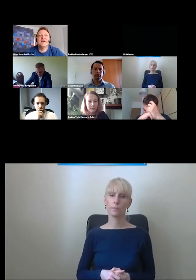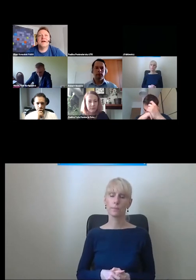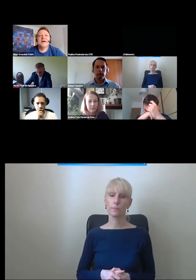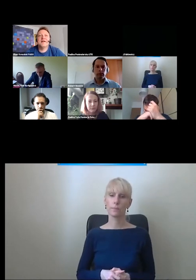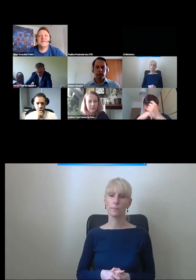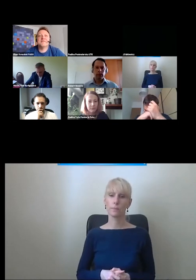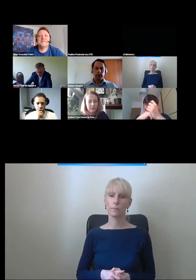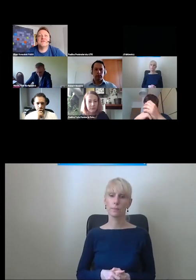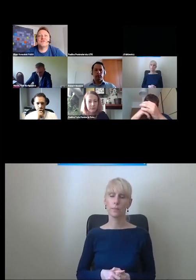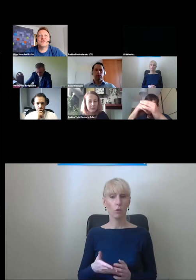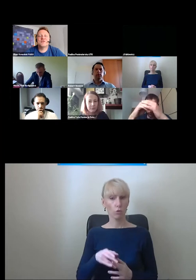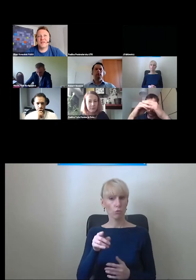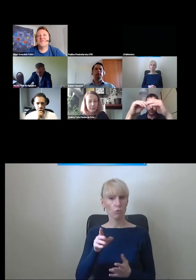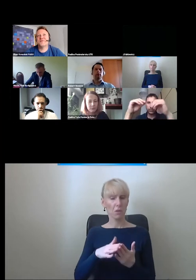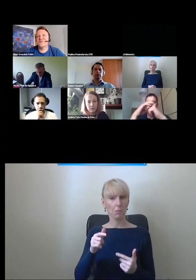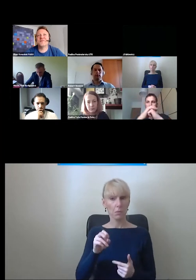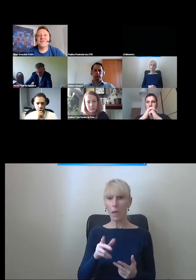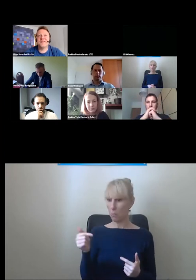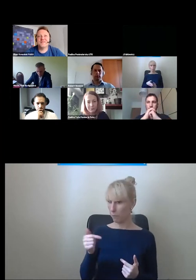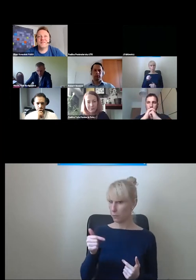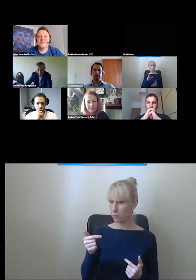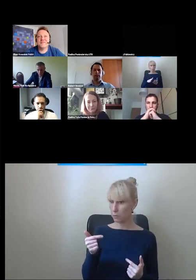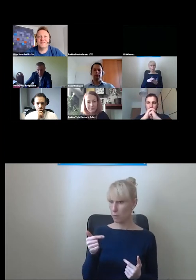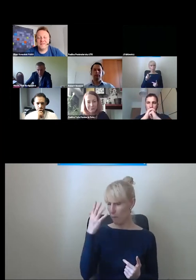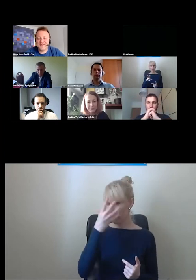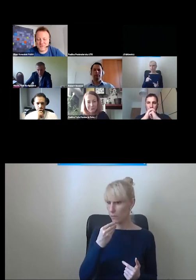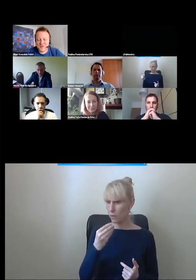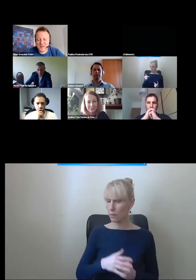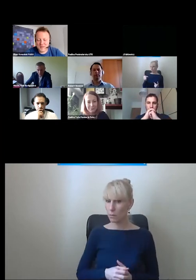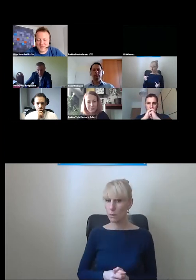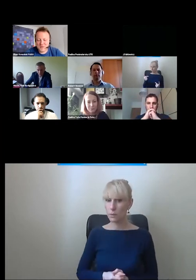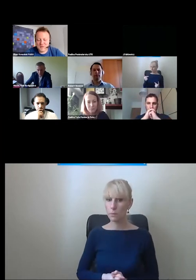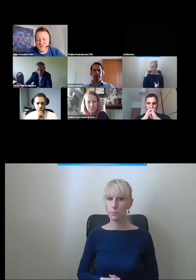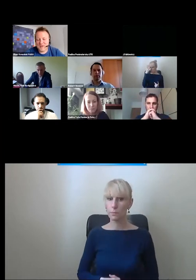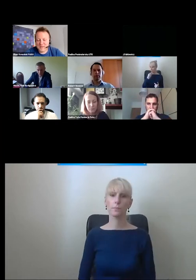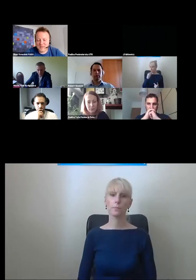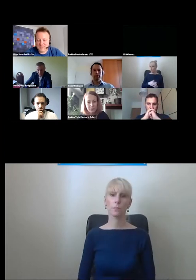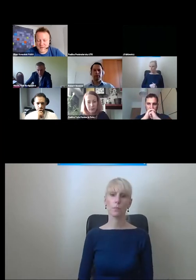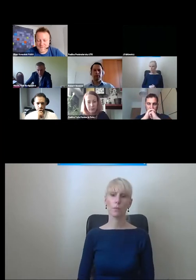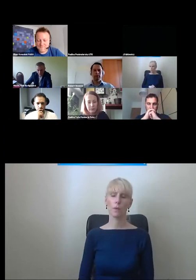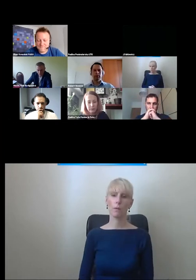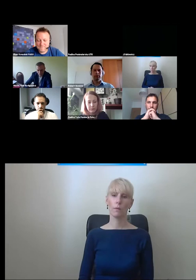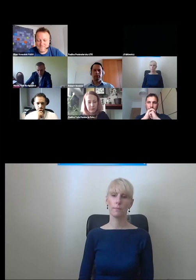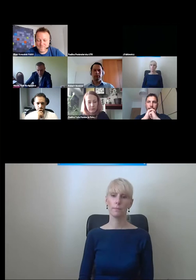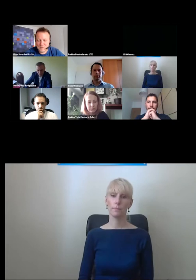czy to tak powinno wyglądać i na co tutaj zwracać